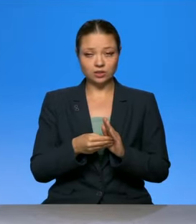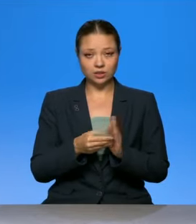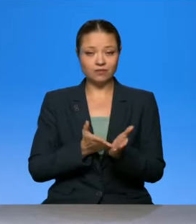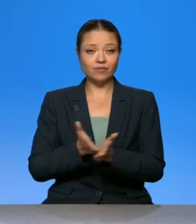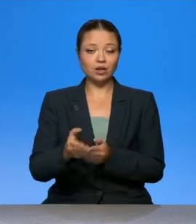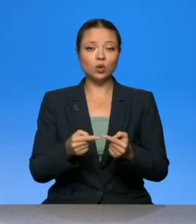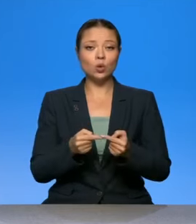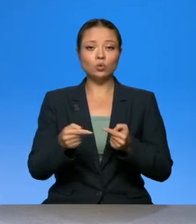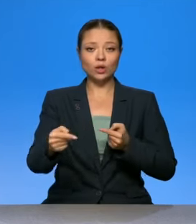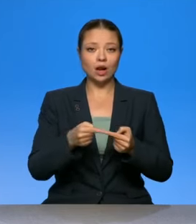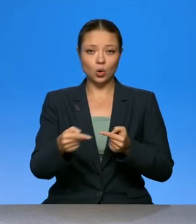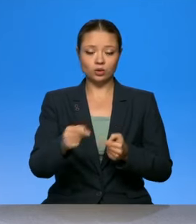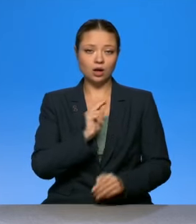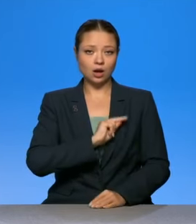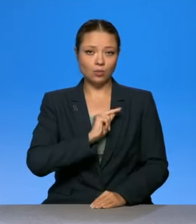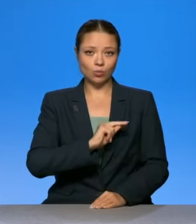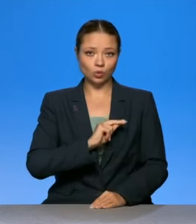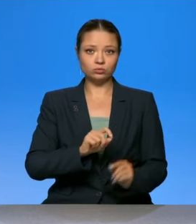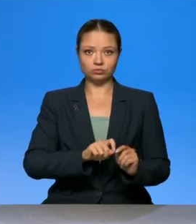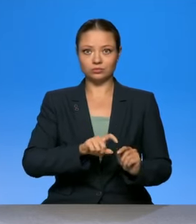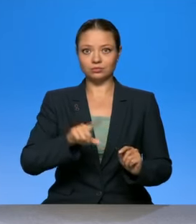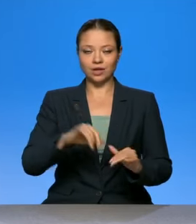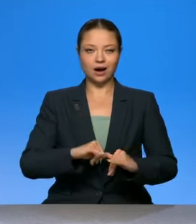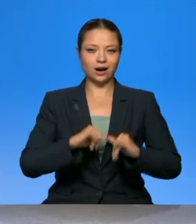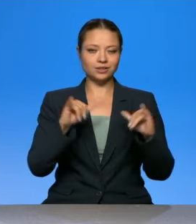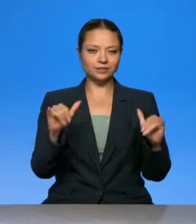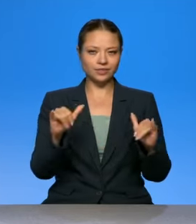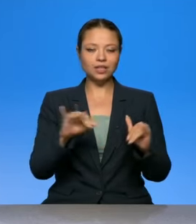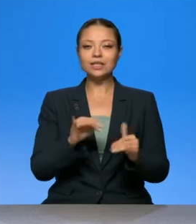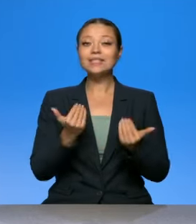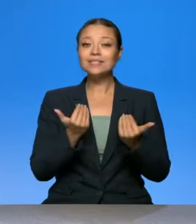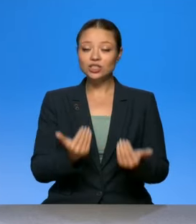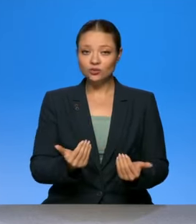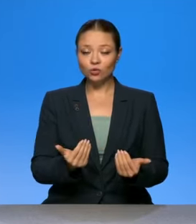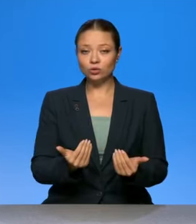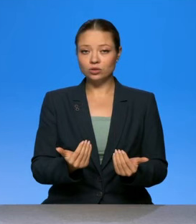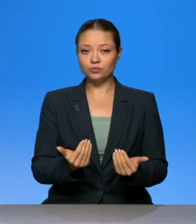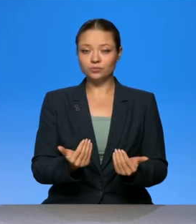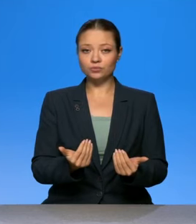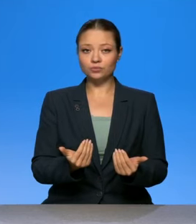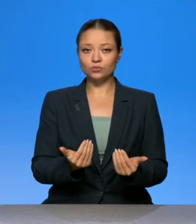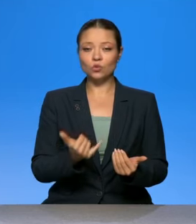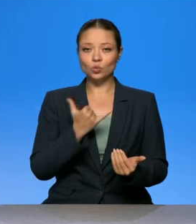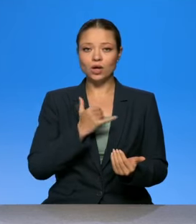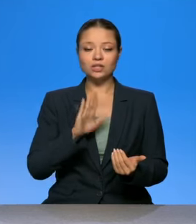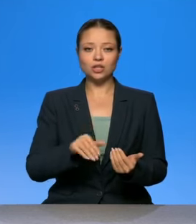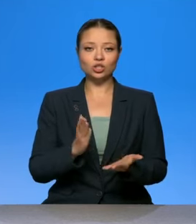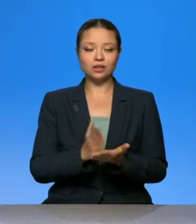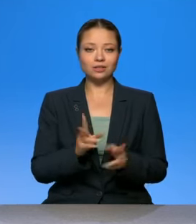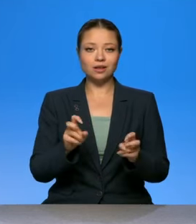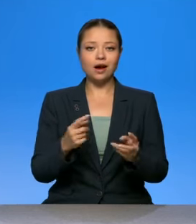они получили такой толчок к развитию. И сегодня мы даже имеем несколько обратный эффект, потому что